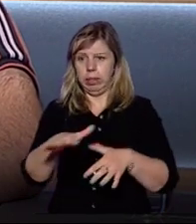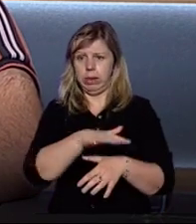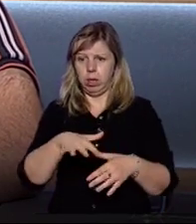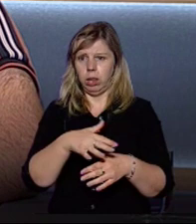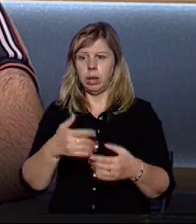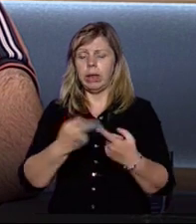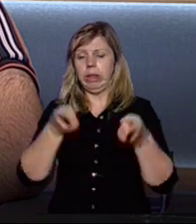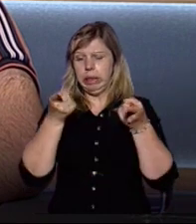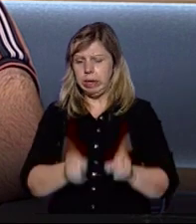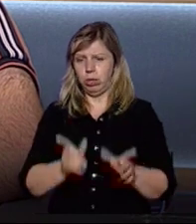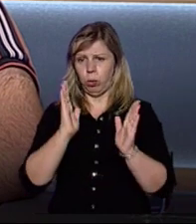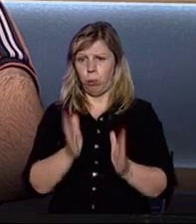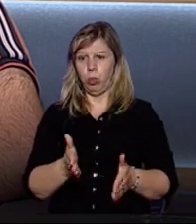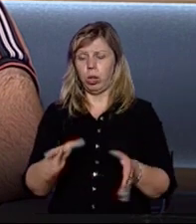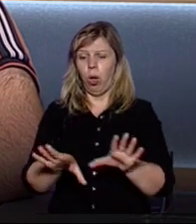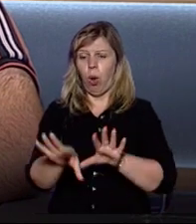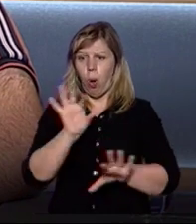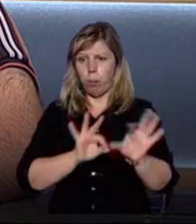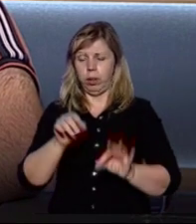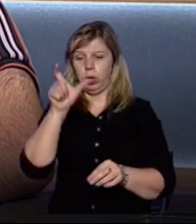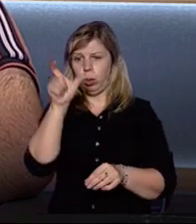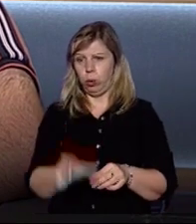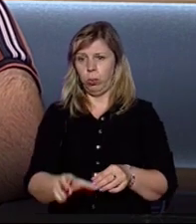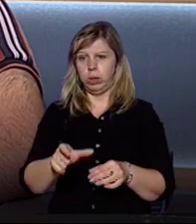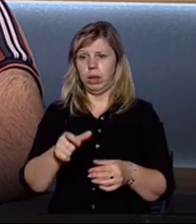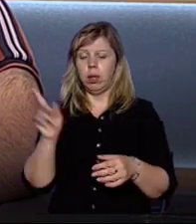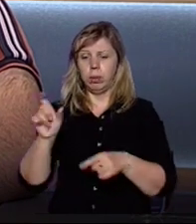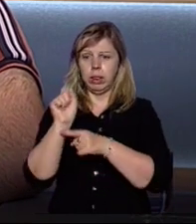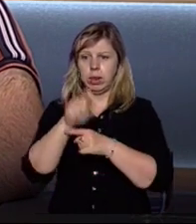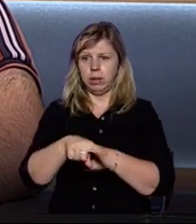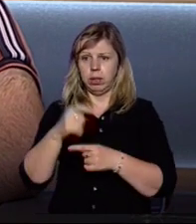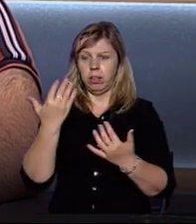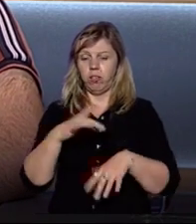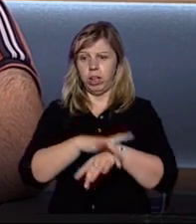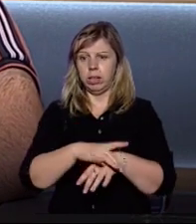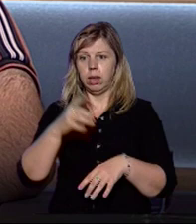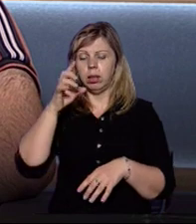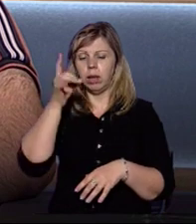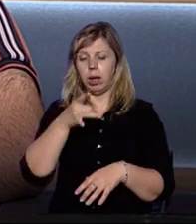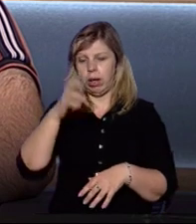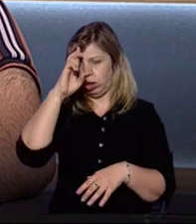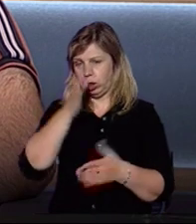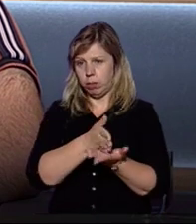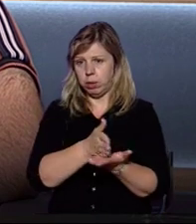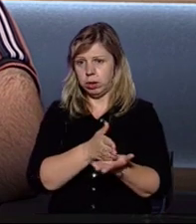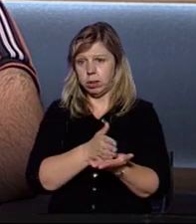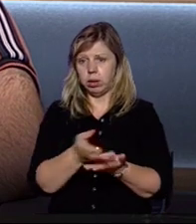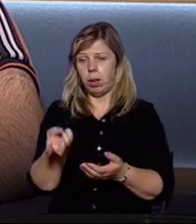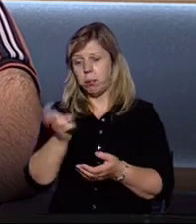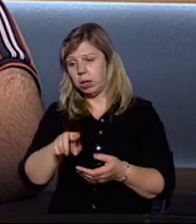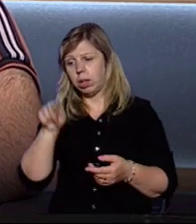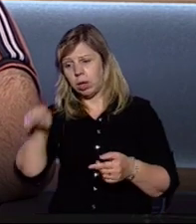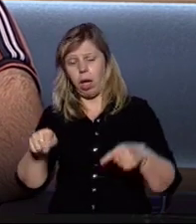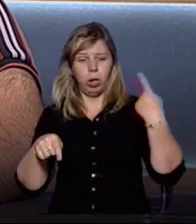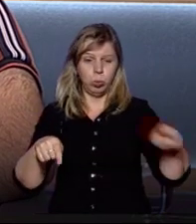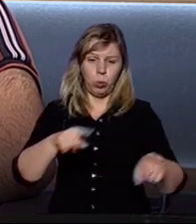громади, які дійсно будуть обрані люди, не назначені, як зараз фактично в райдер-адміністраціях прийшла та чи інша